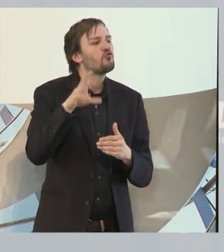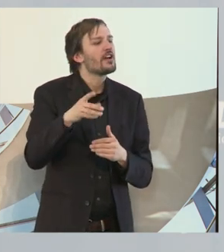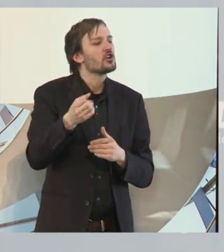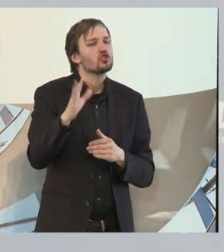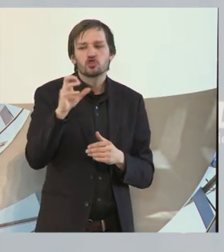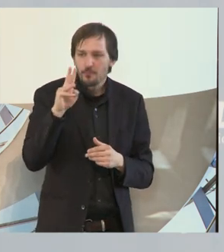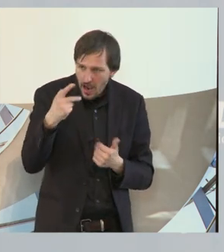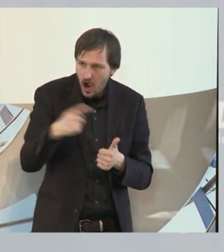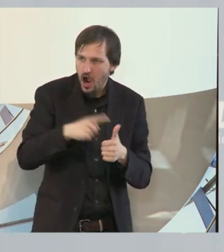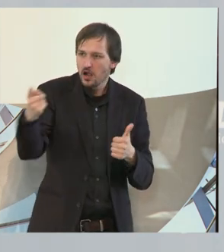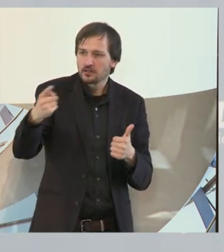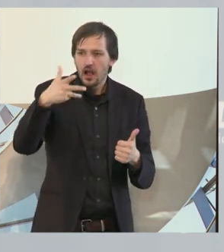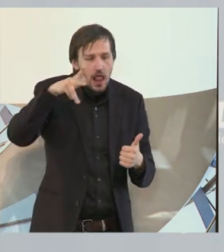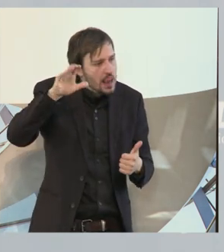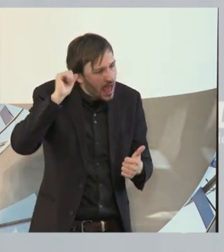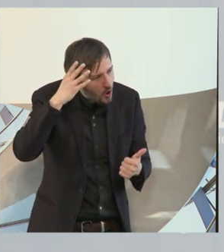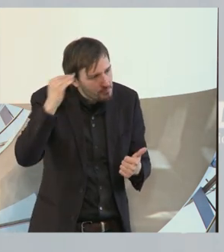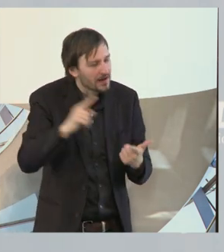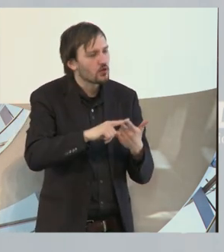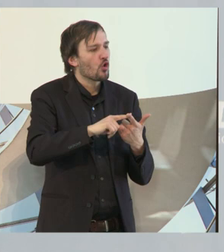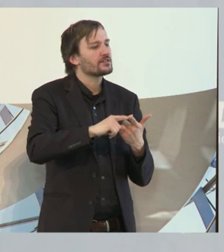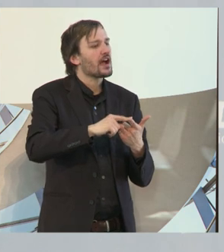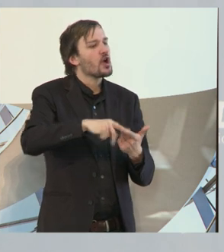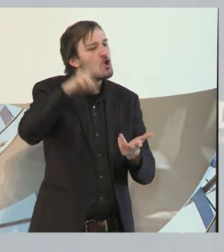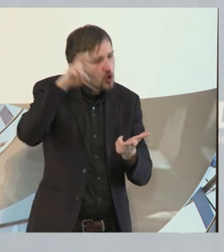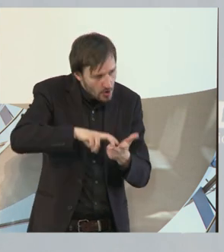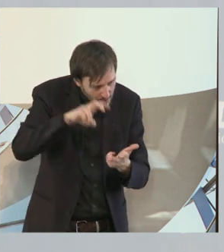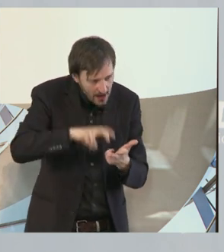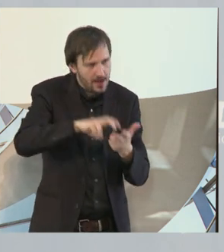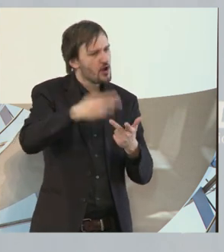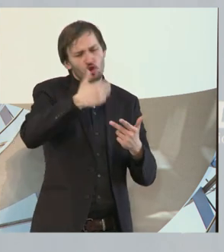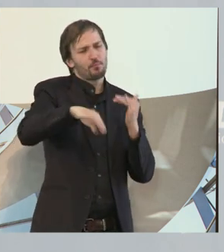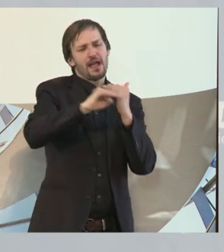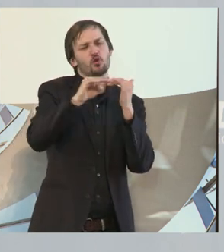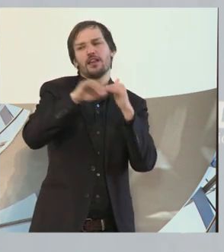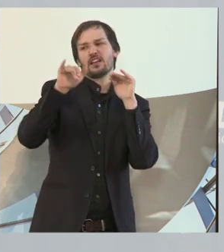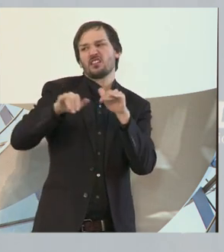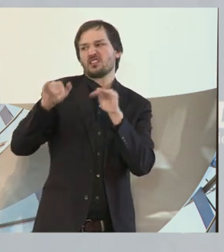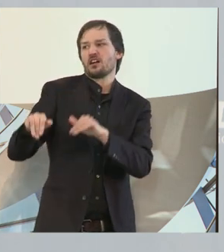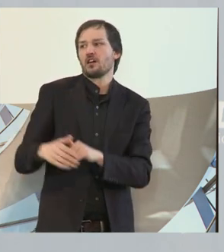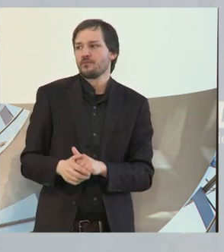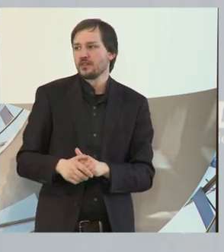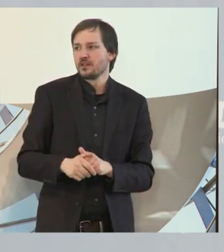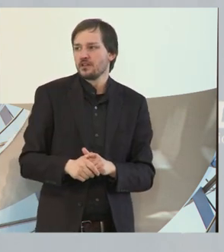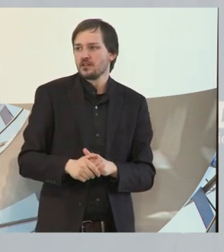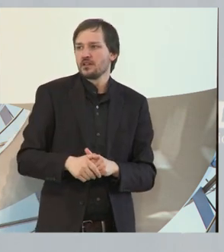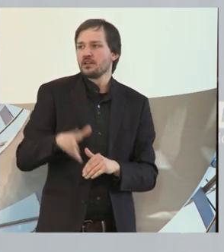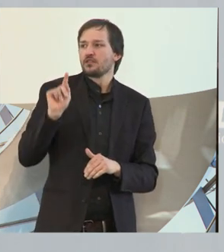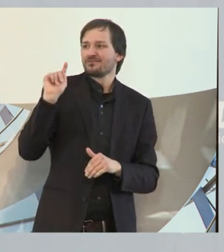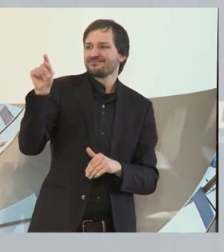-Josef Laumann, wenn Hubert Hüppe und wie sie alle heißen, ich sehe noch mehr Kollegen hier im Rund Matthäus Strebel,